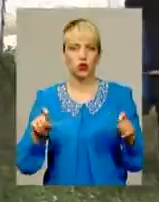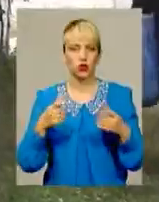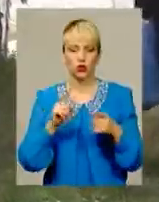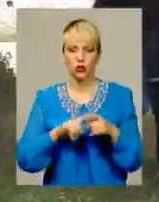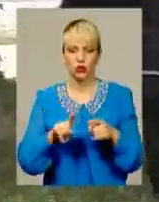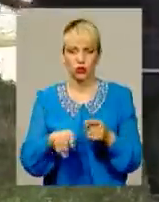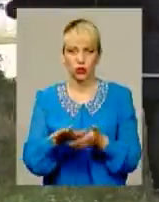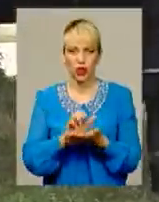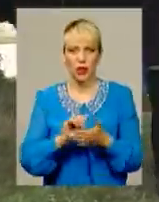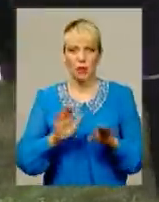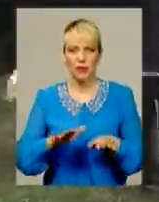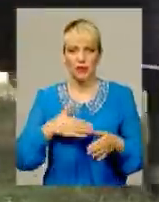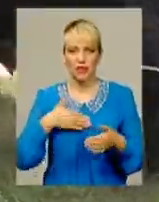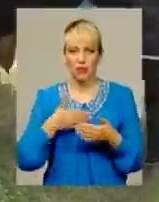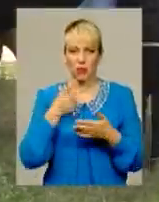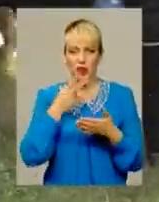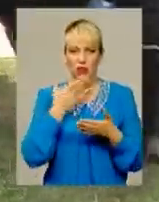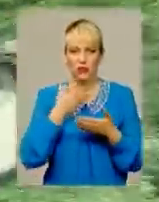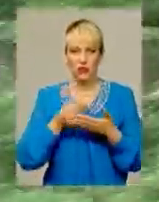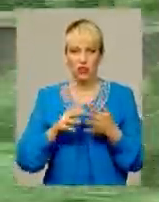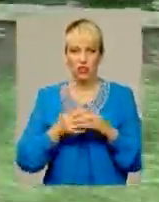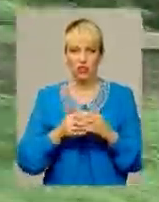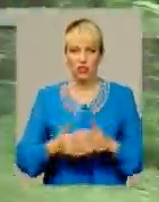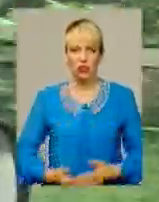руйнації. Місцевий активіст показує нам своє село.